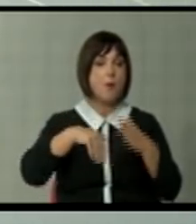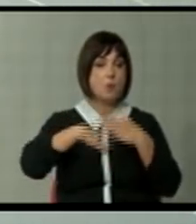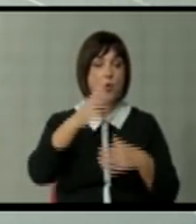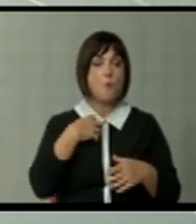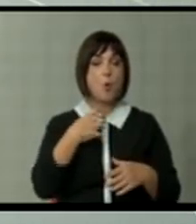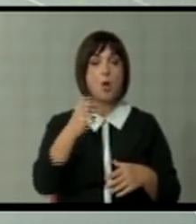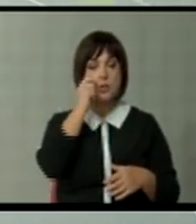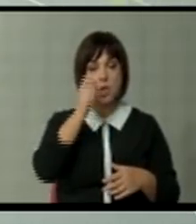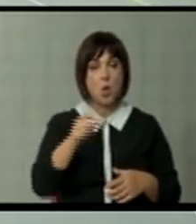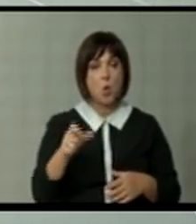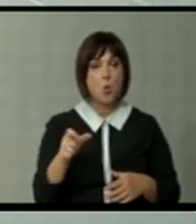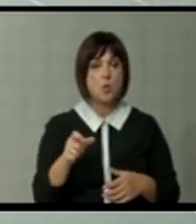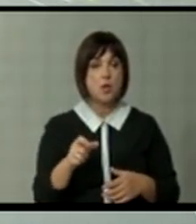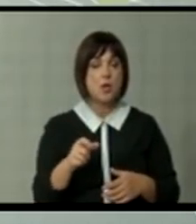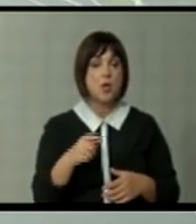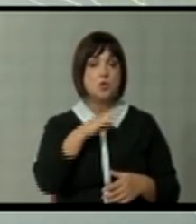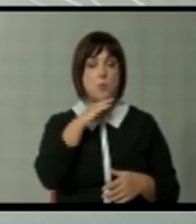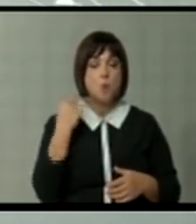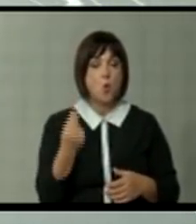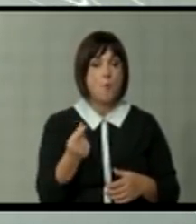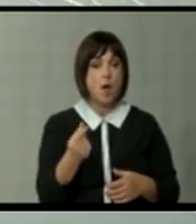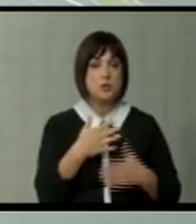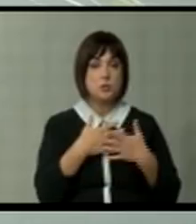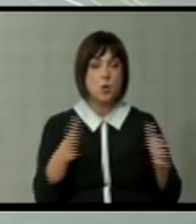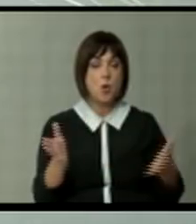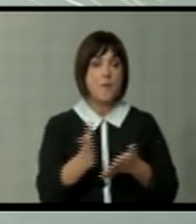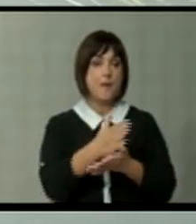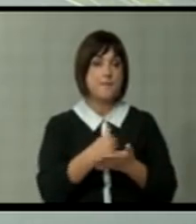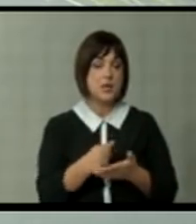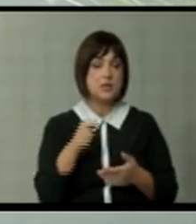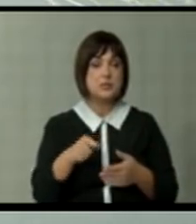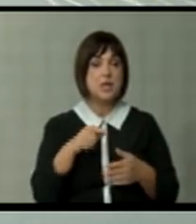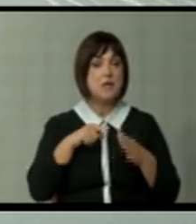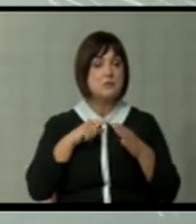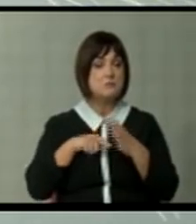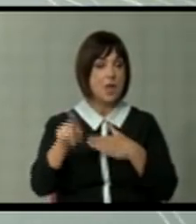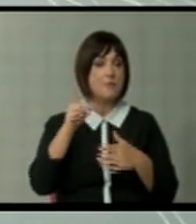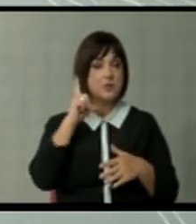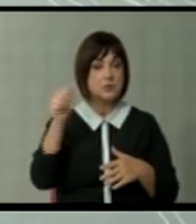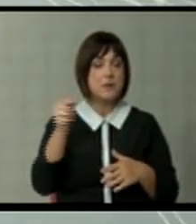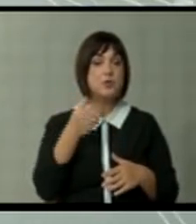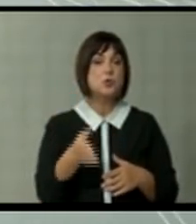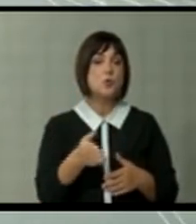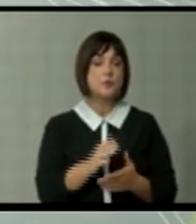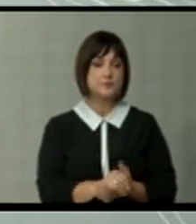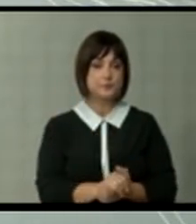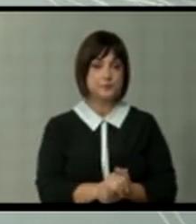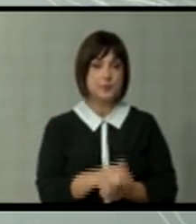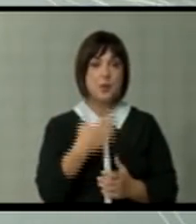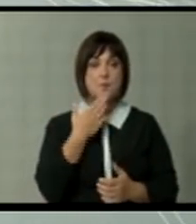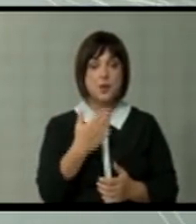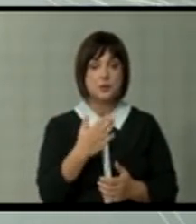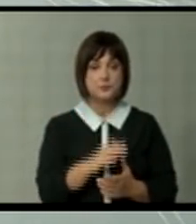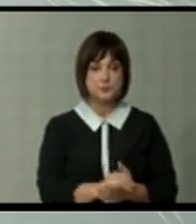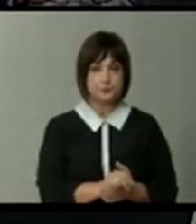богати луѓе, со многу пари, со многу големи приходи, тие заминуваат. Вијќија чуцуват општата